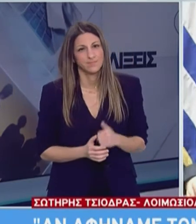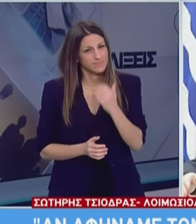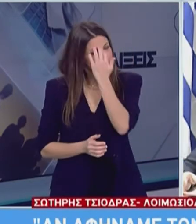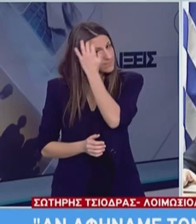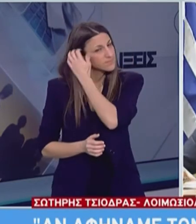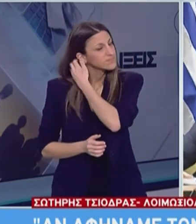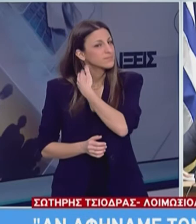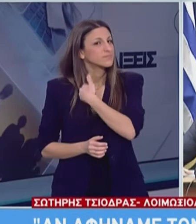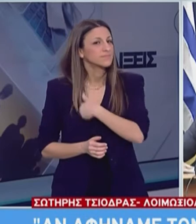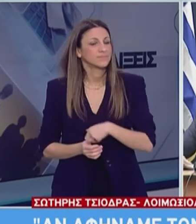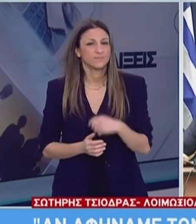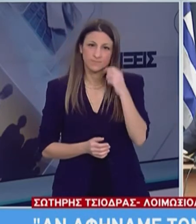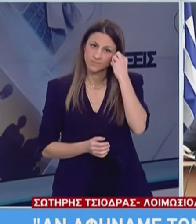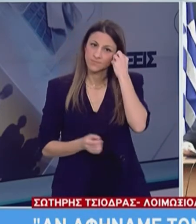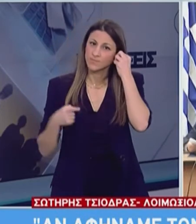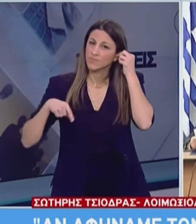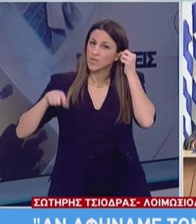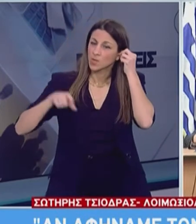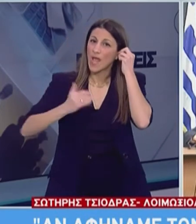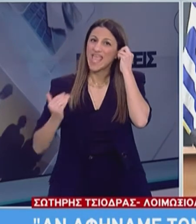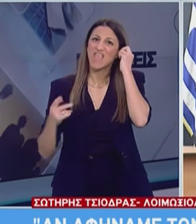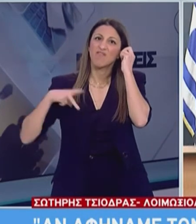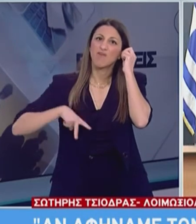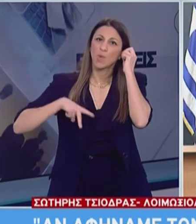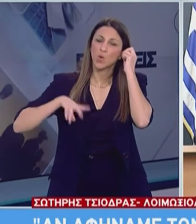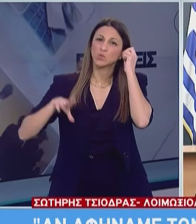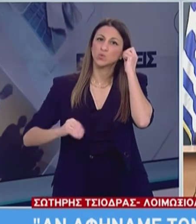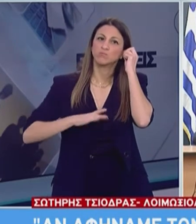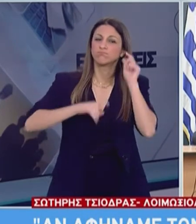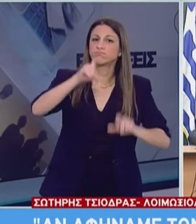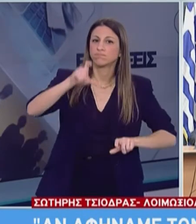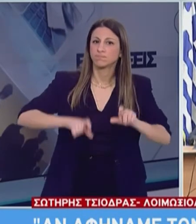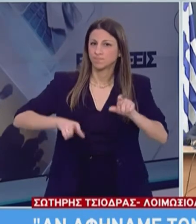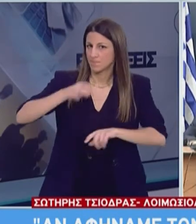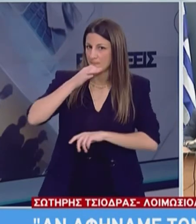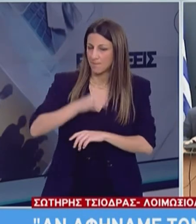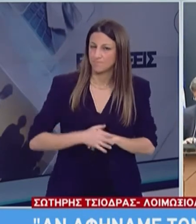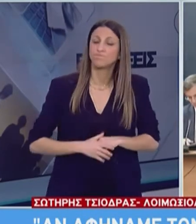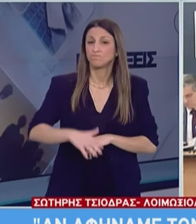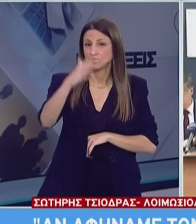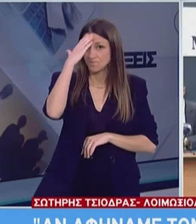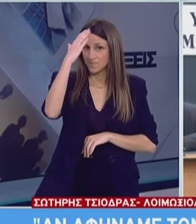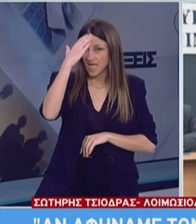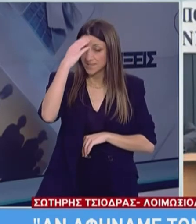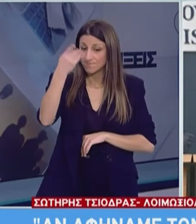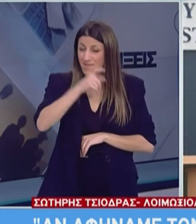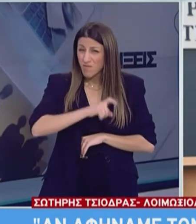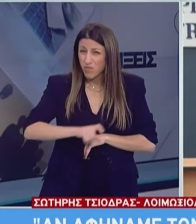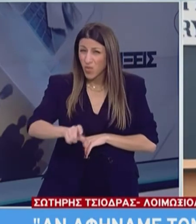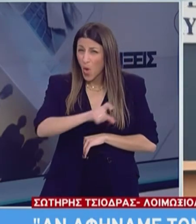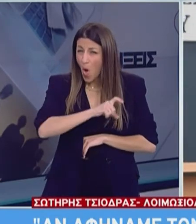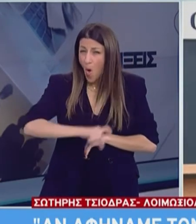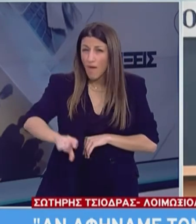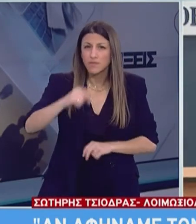Ευχαριστούμε κύριε καθηγητά. Το λόγο έχει ο κύριος Χαραδελιάς. Καλησπέρα σας και από την πολιτική προστασία. Οι επόμενες εβδομάδες είναι ιδιαίτερα